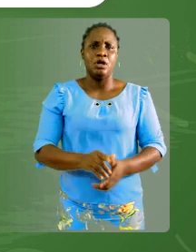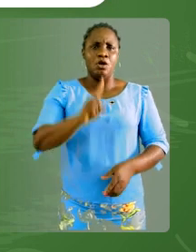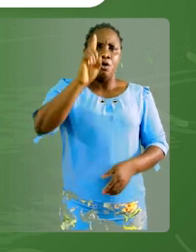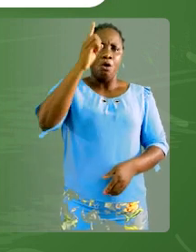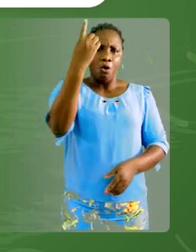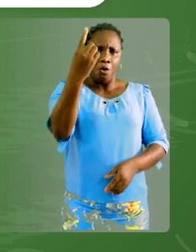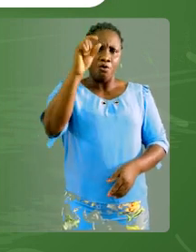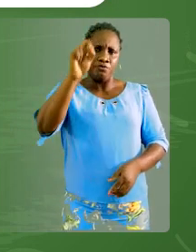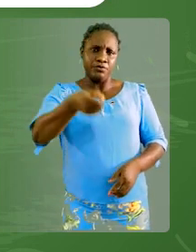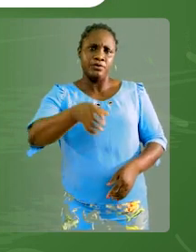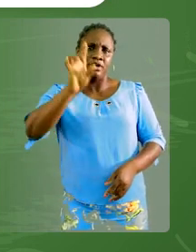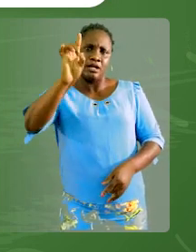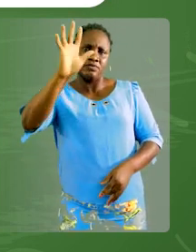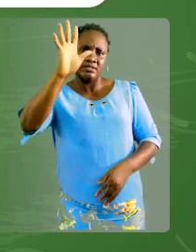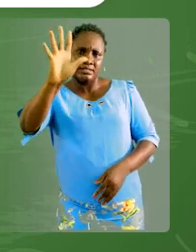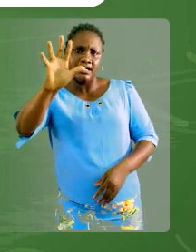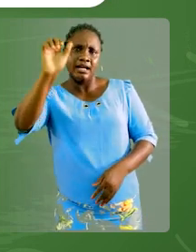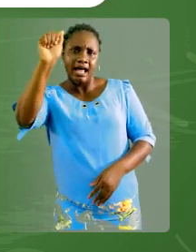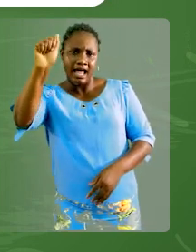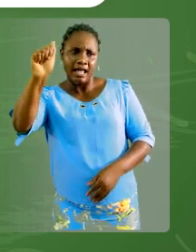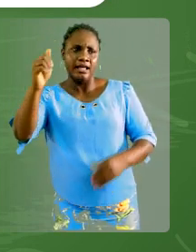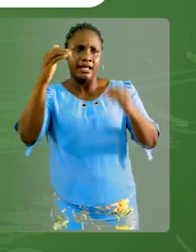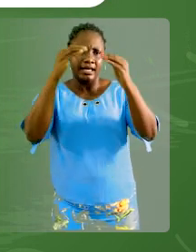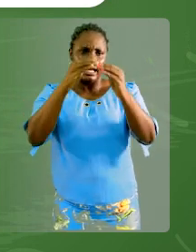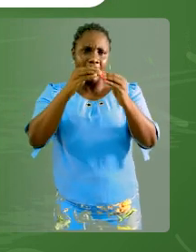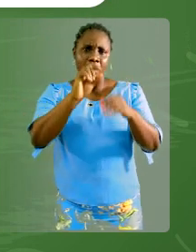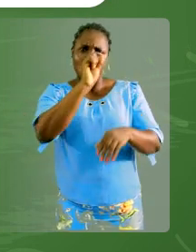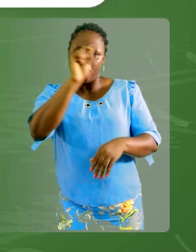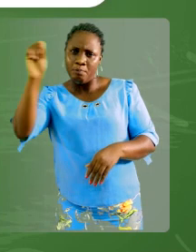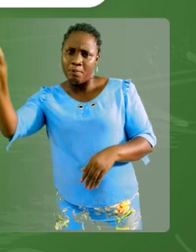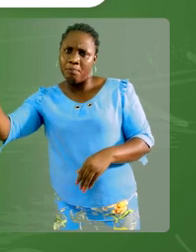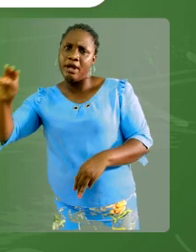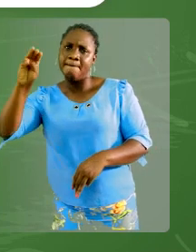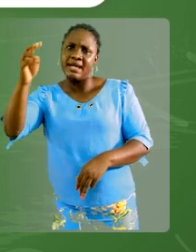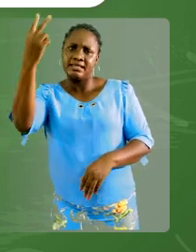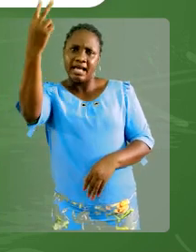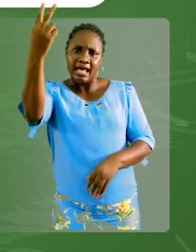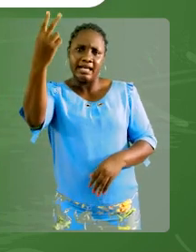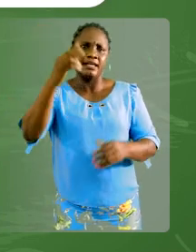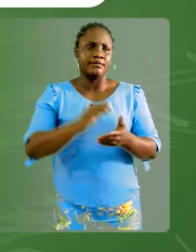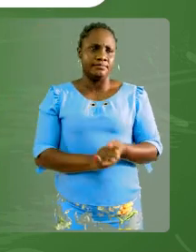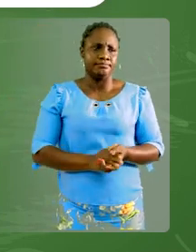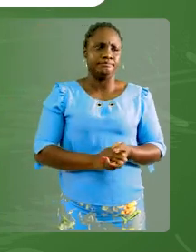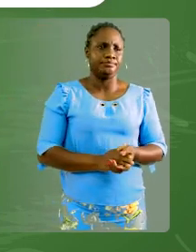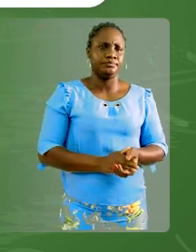'intéresse, pêcheur